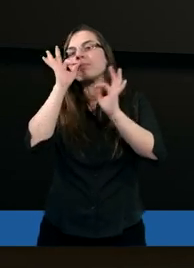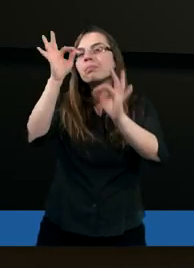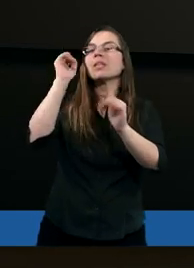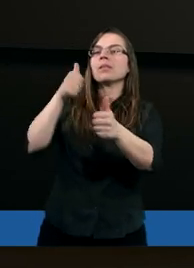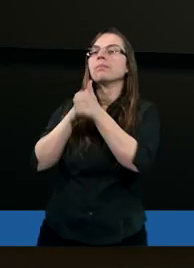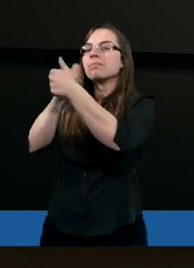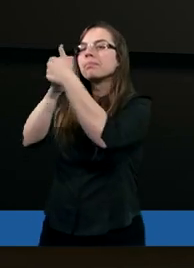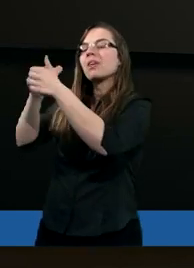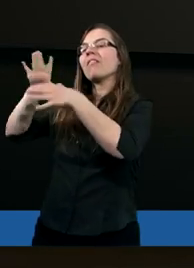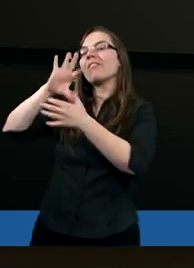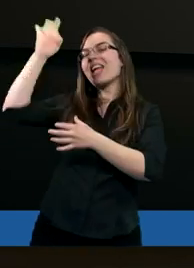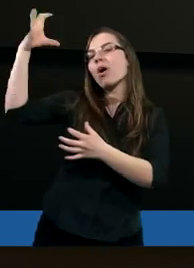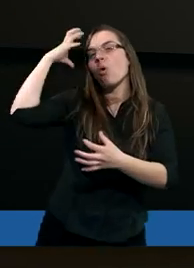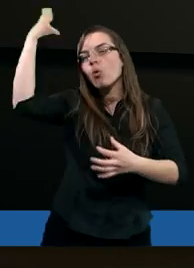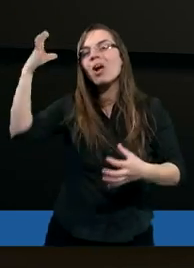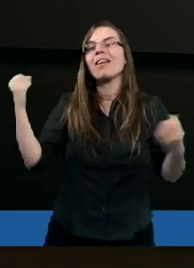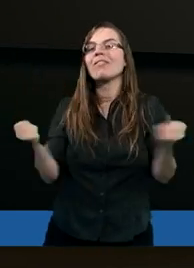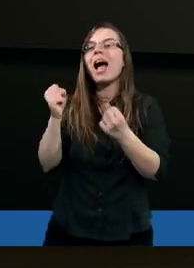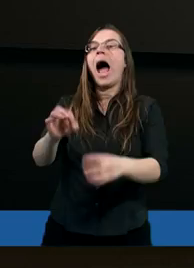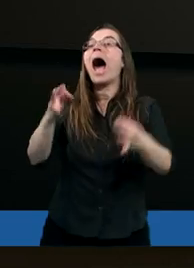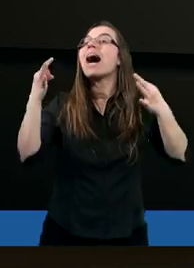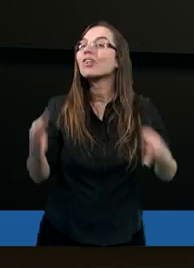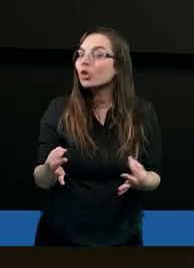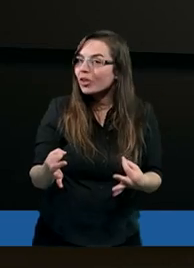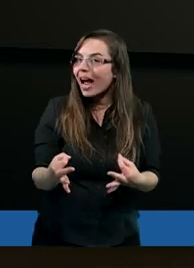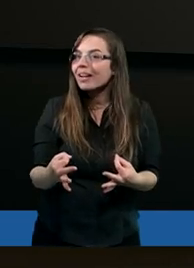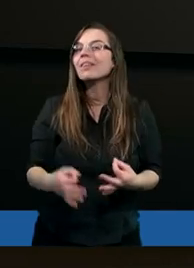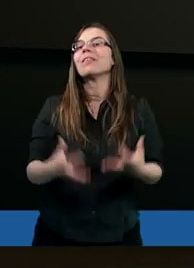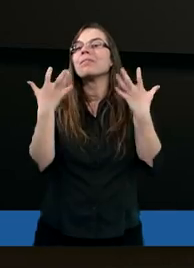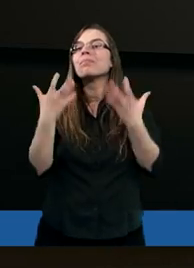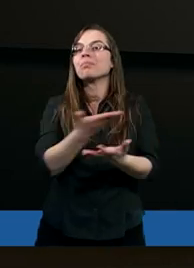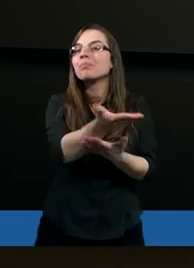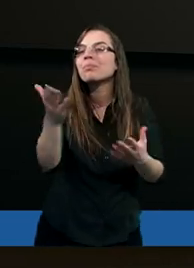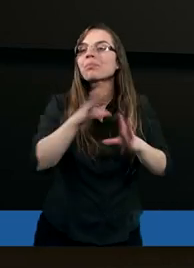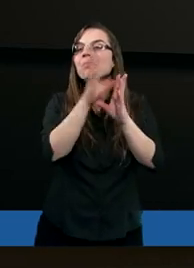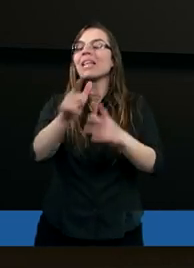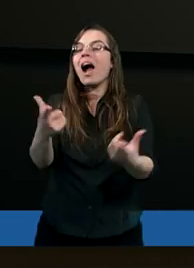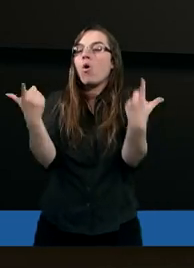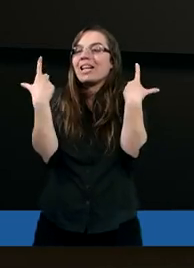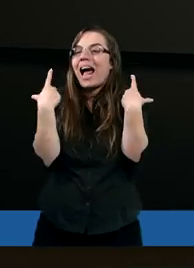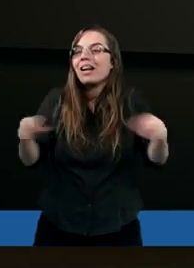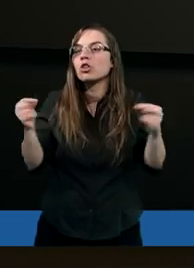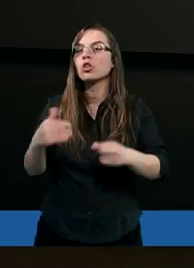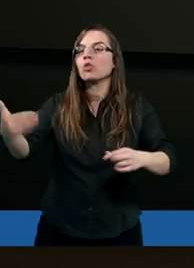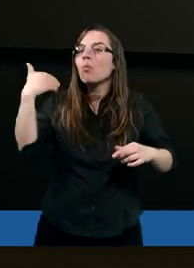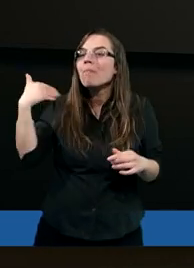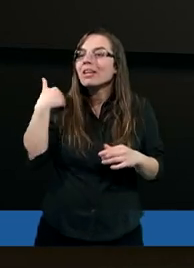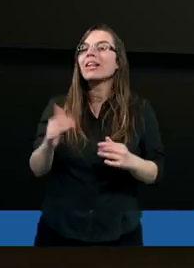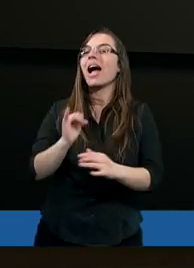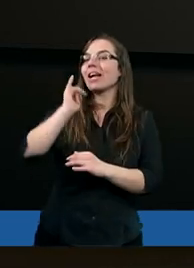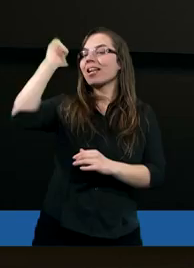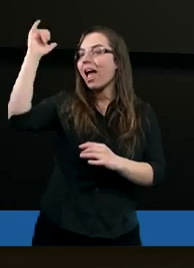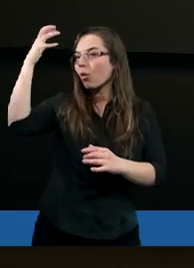mogli być z Nim w Jego Królestwie, a dzisiaj doznawać tego zaszczytu bycia